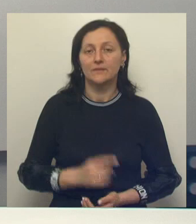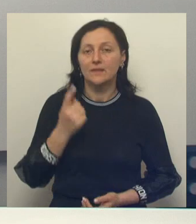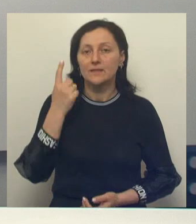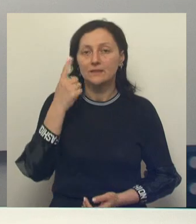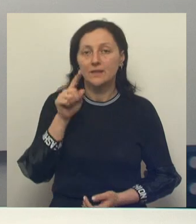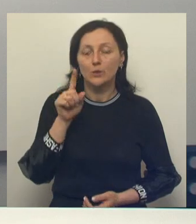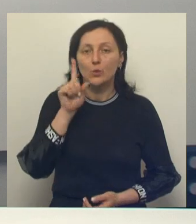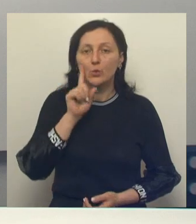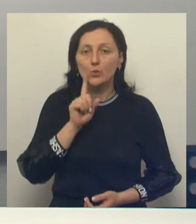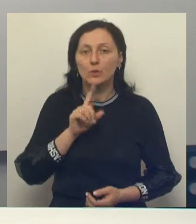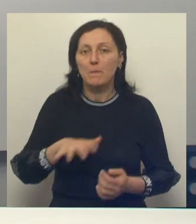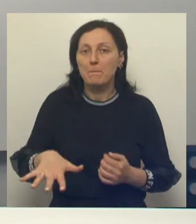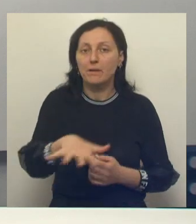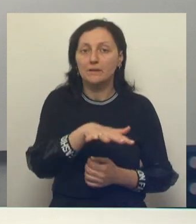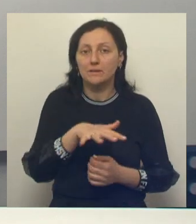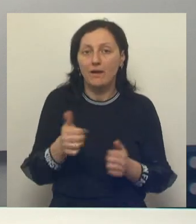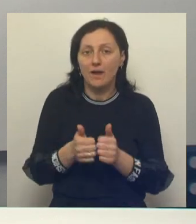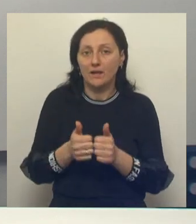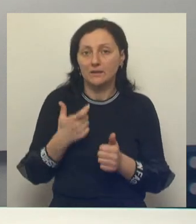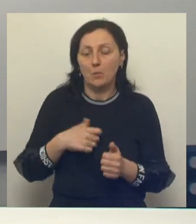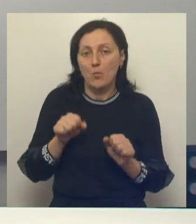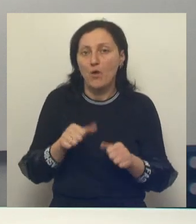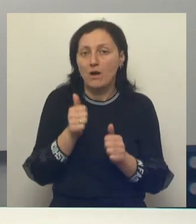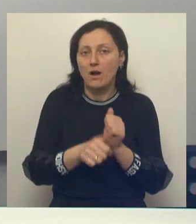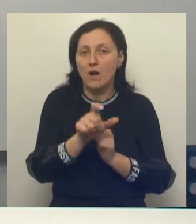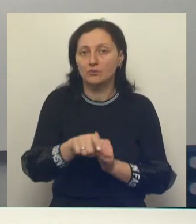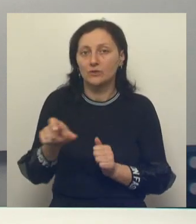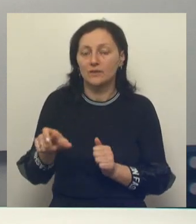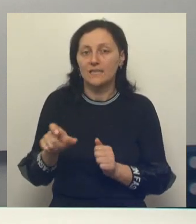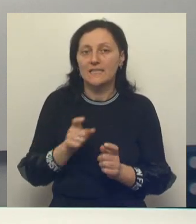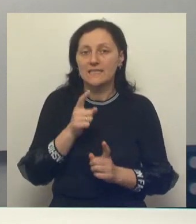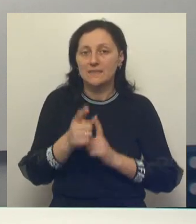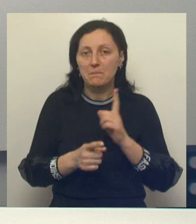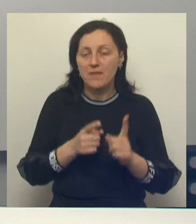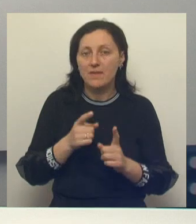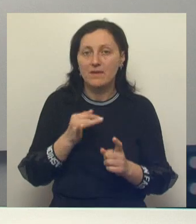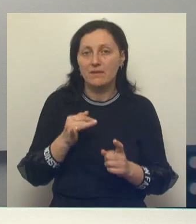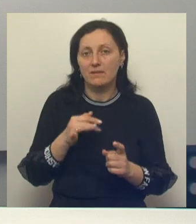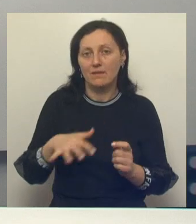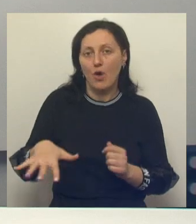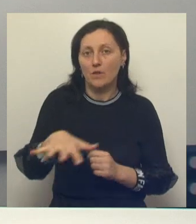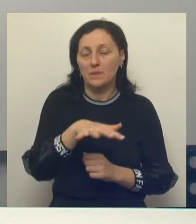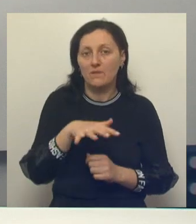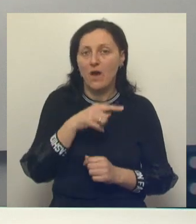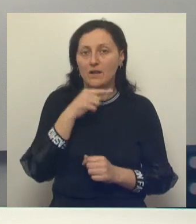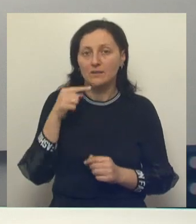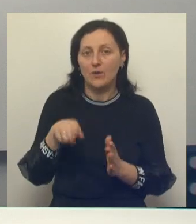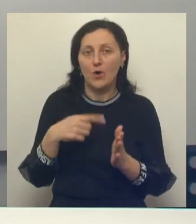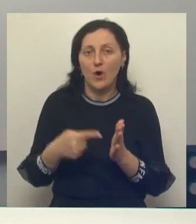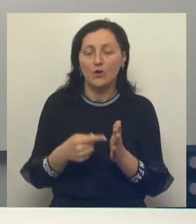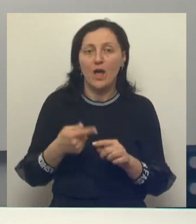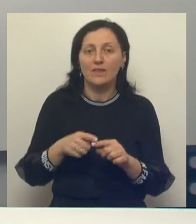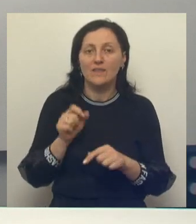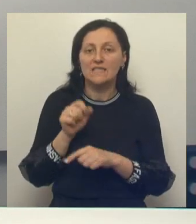уютное пространство вокруг себя может каждый. Изменение облика и общественной атмосферы российских городов – задача